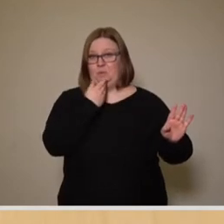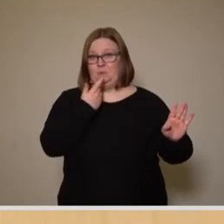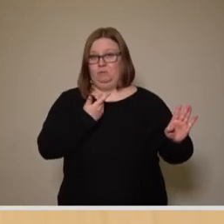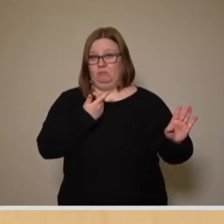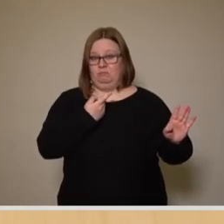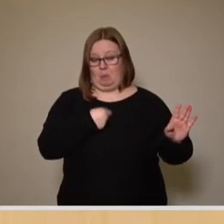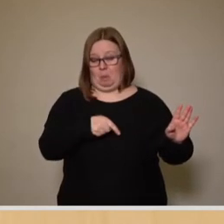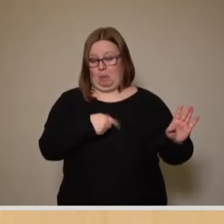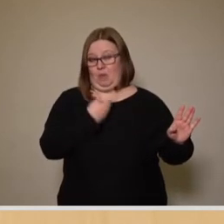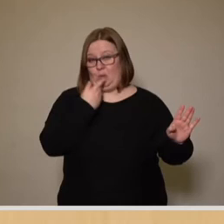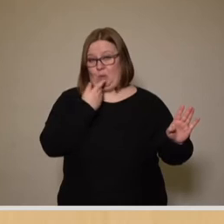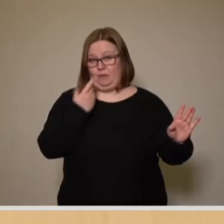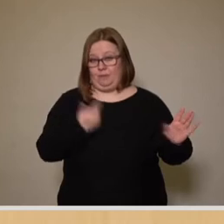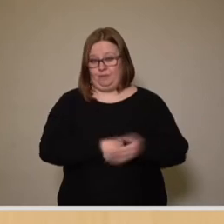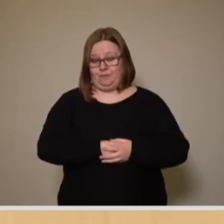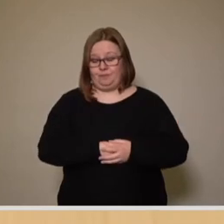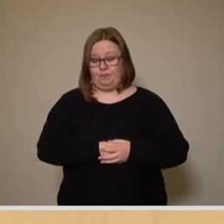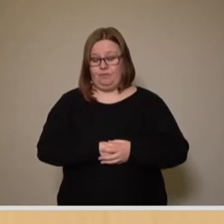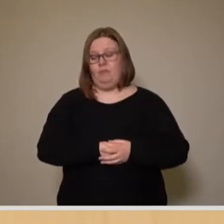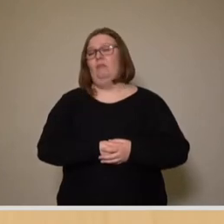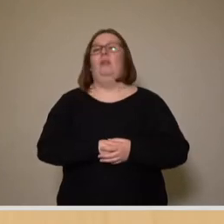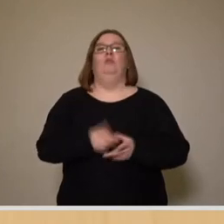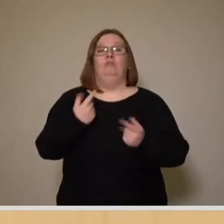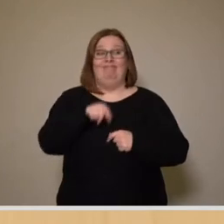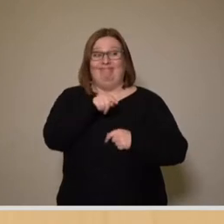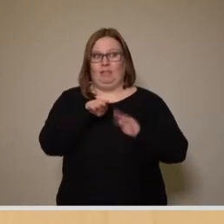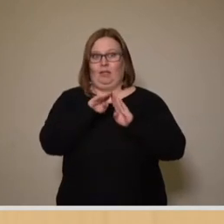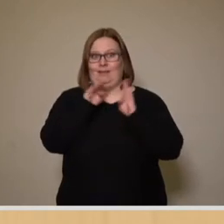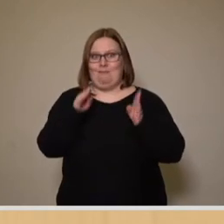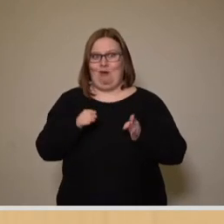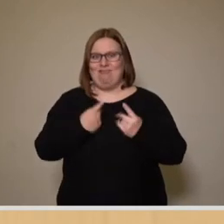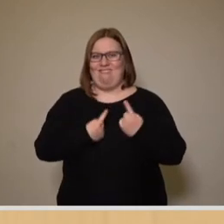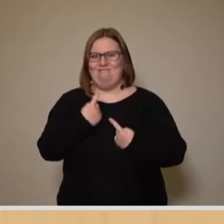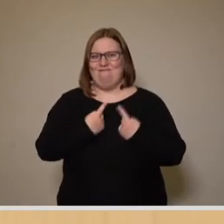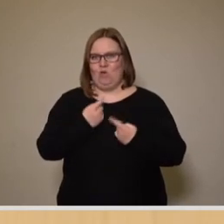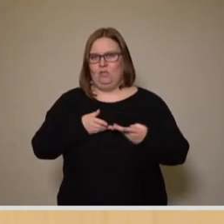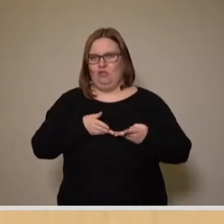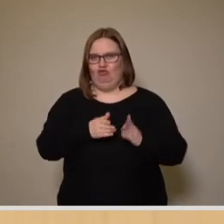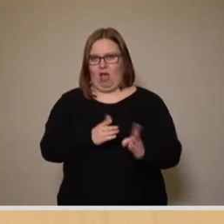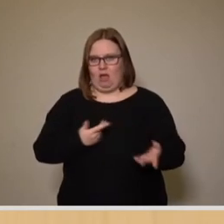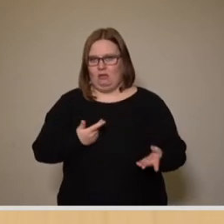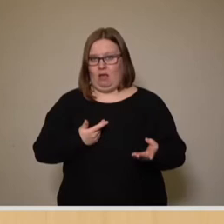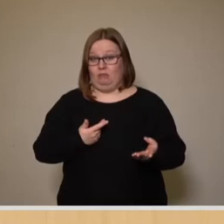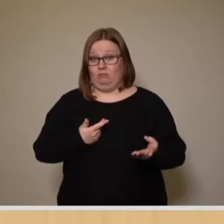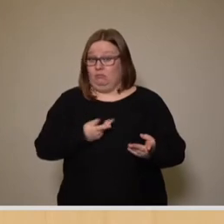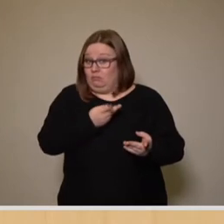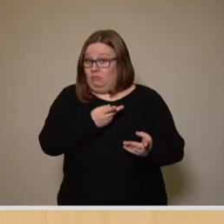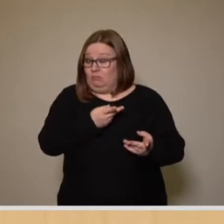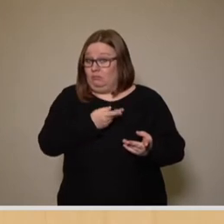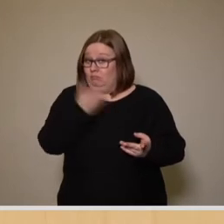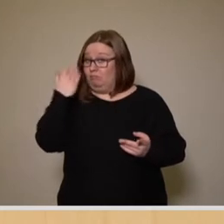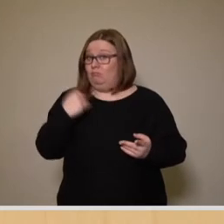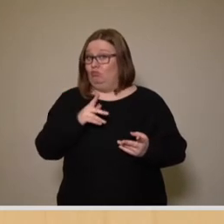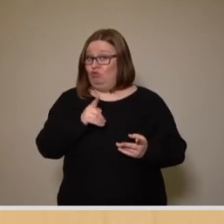mittelfristig. Und da steht ein Gebäude auf der Wurzner Straße, welches als Schlüsselprojekt